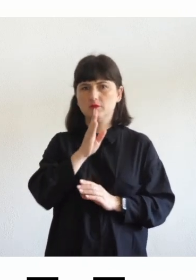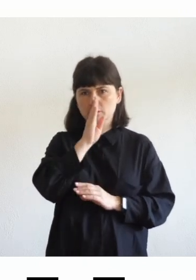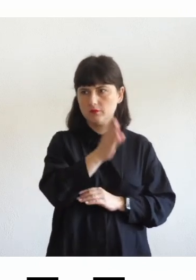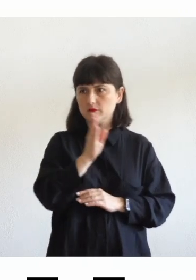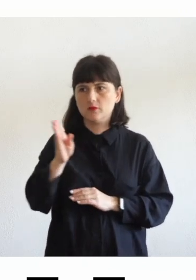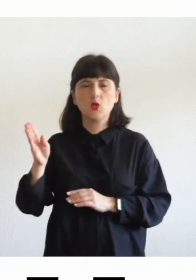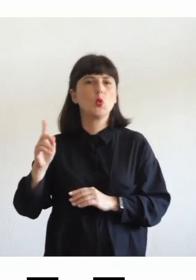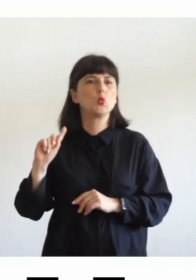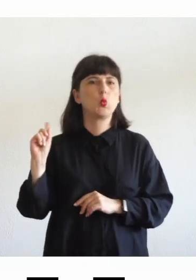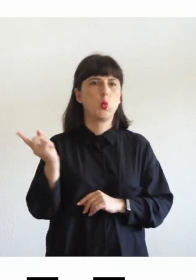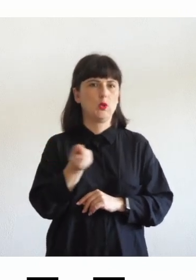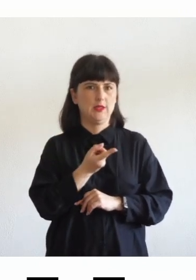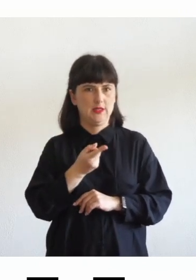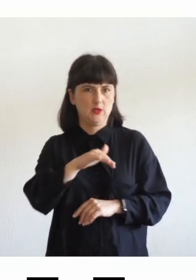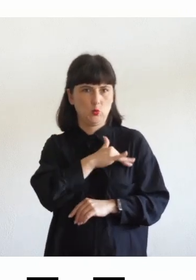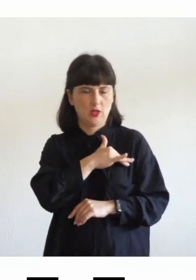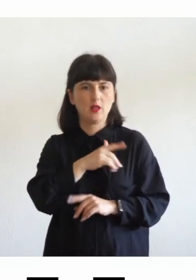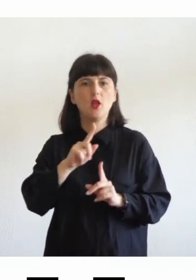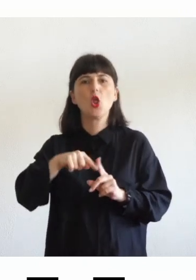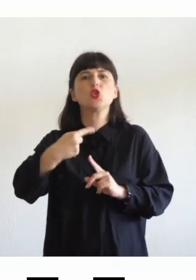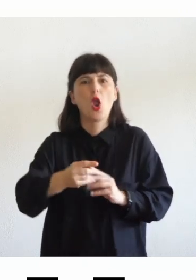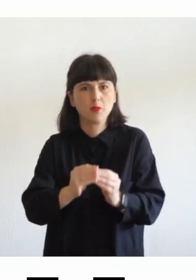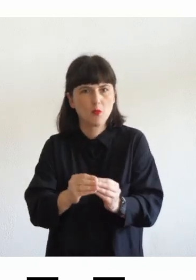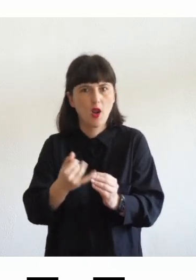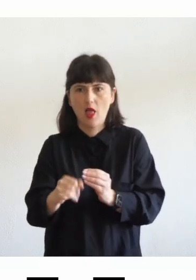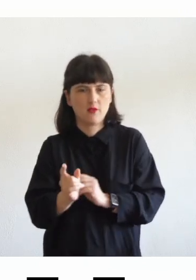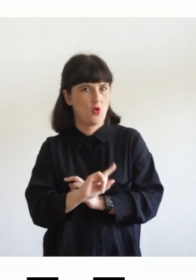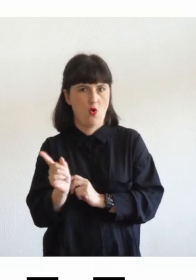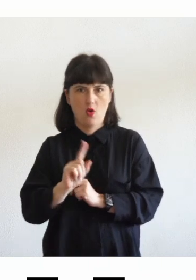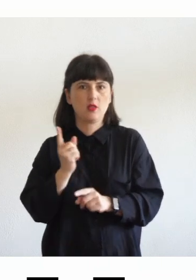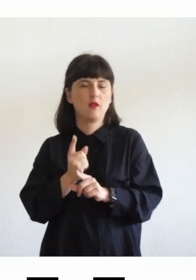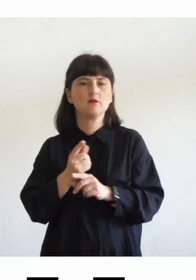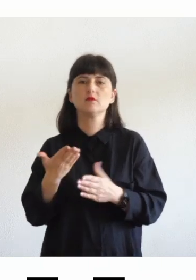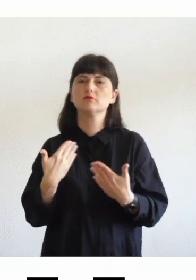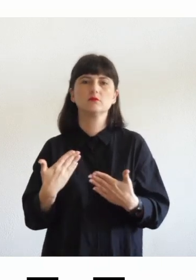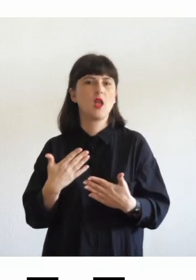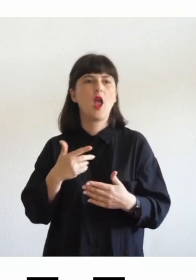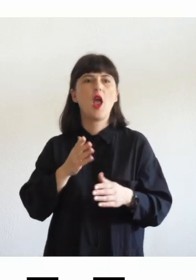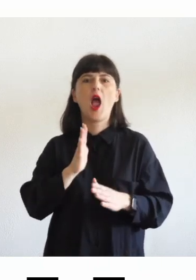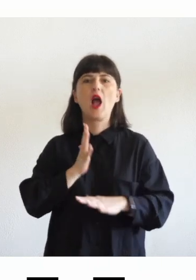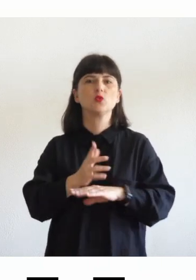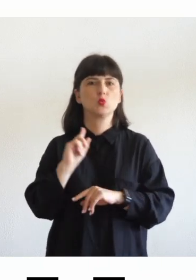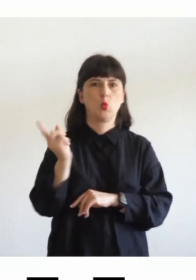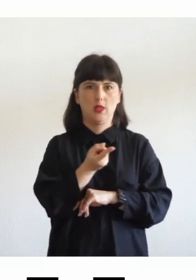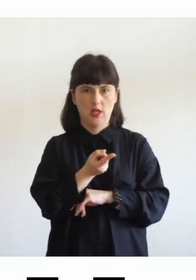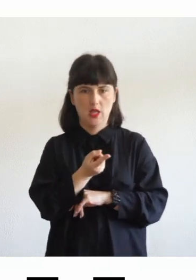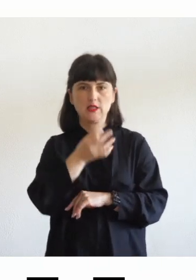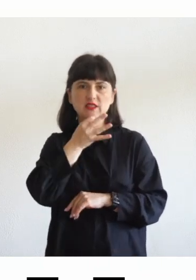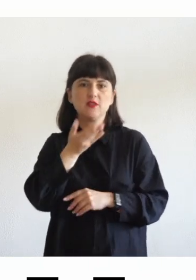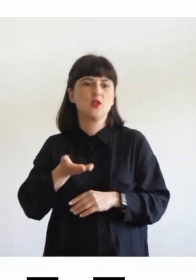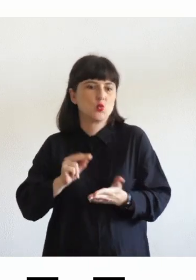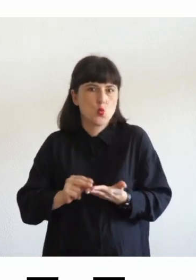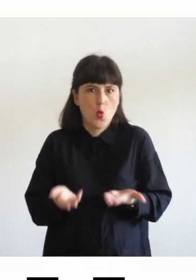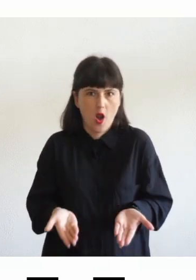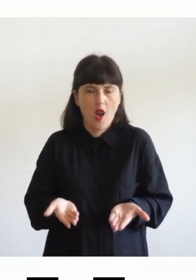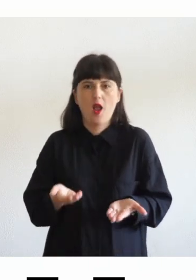aggiustamenti successivi questo significa che nella scuola bisognerebbe prevedere che il